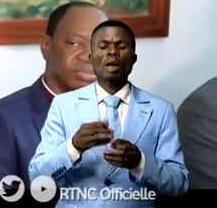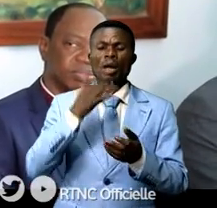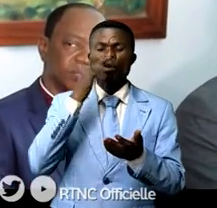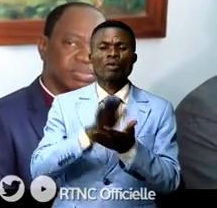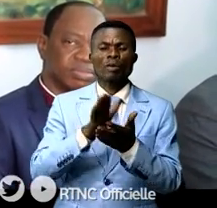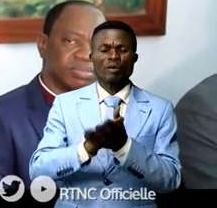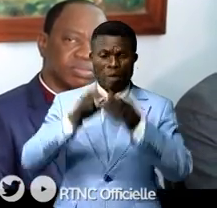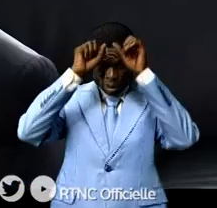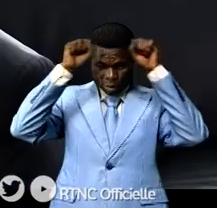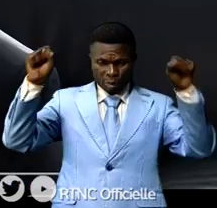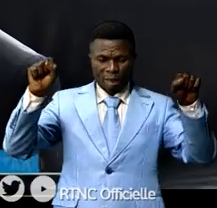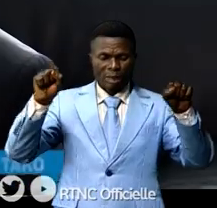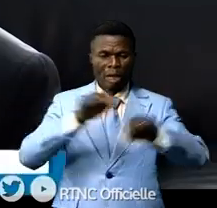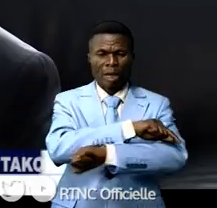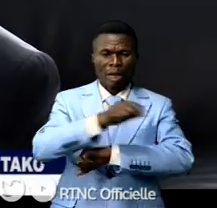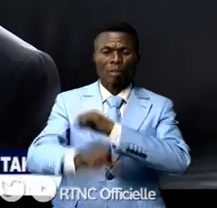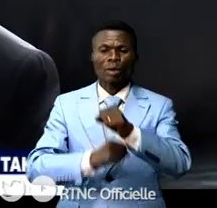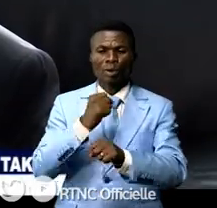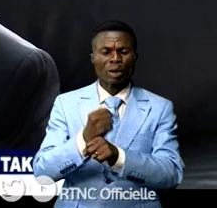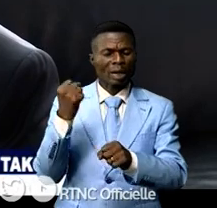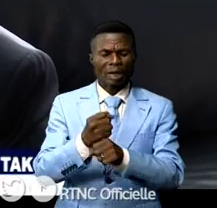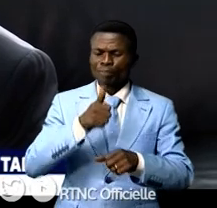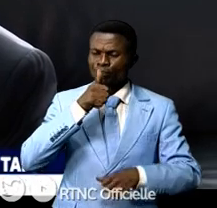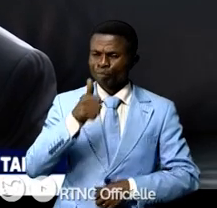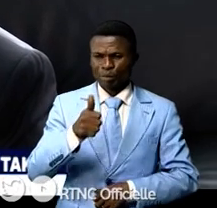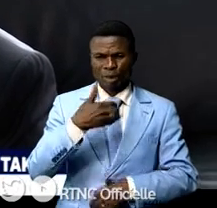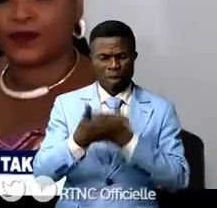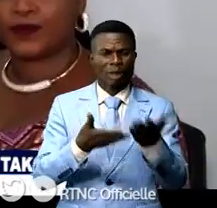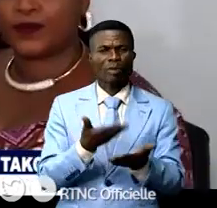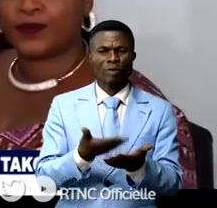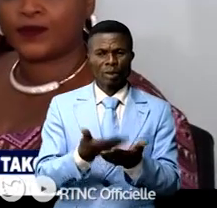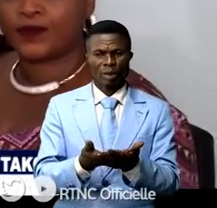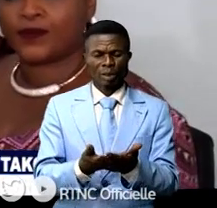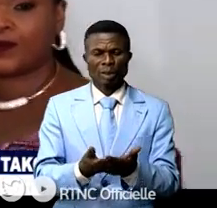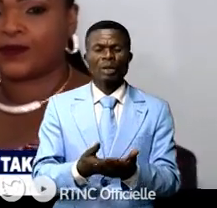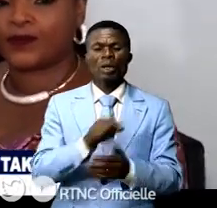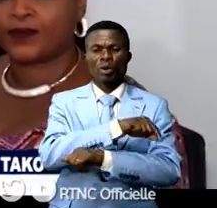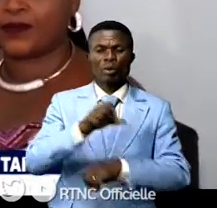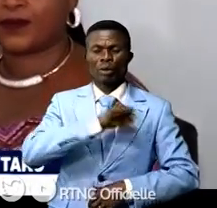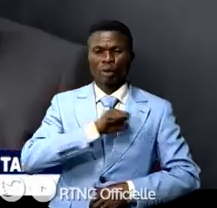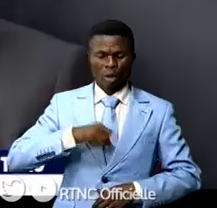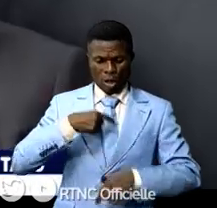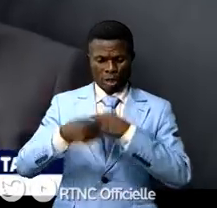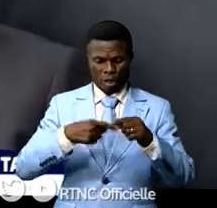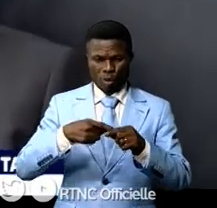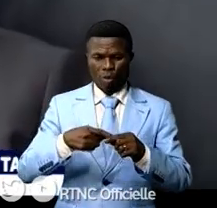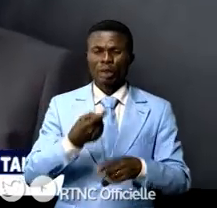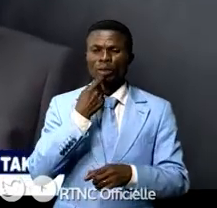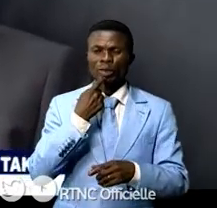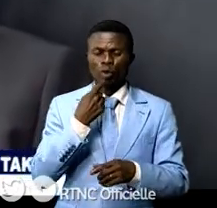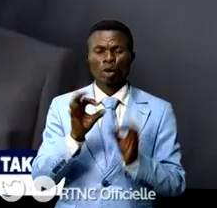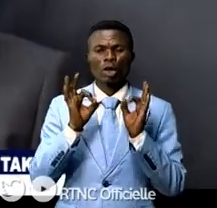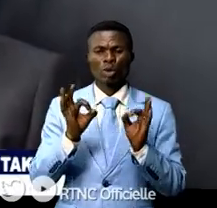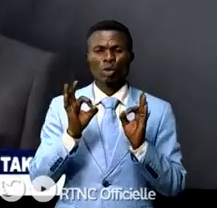du bureau d'âge, Léon Mamboléo, pour le travail exceptionnel qu'il a abattu à la tête du Sénat, qui ouvre la page d'une nouvelle